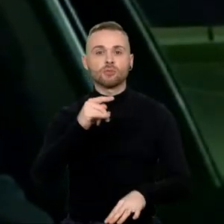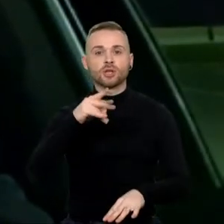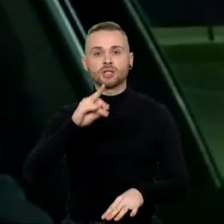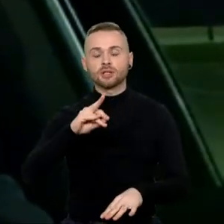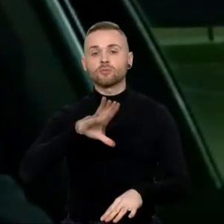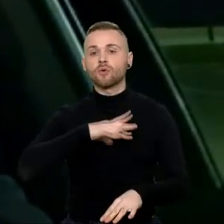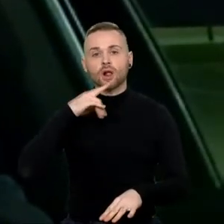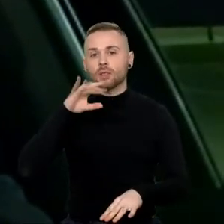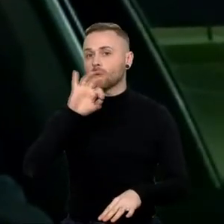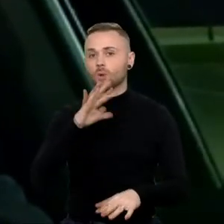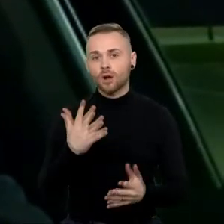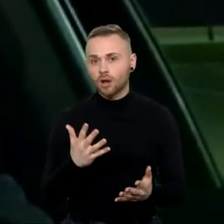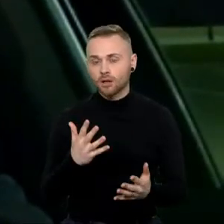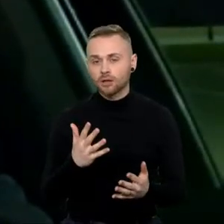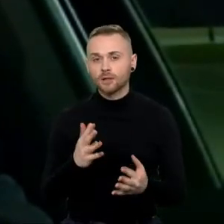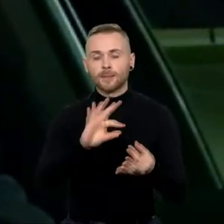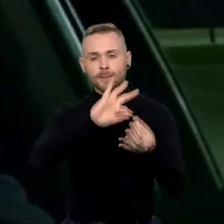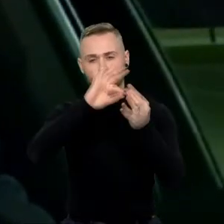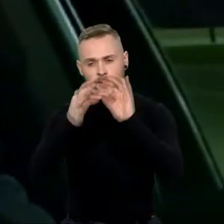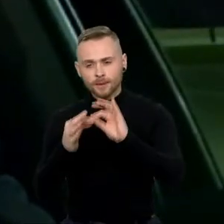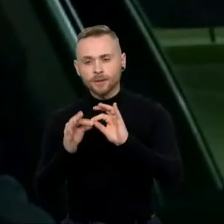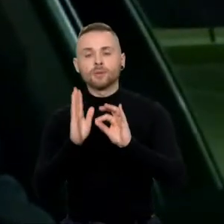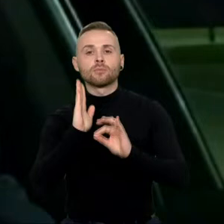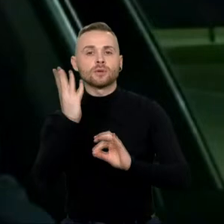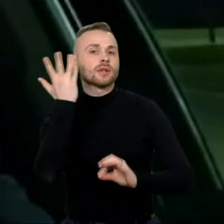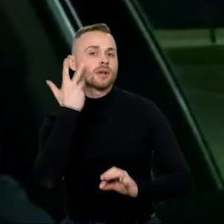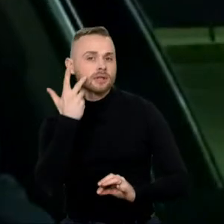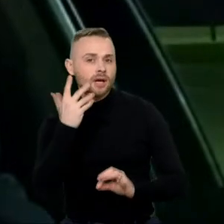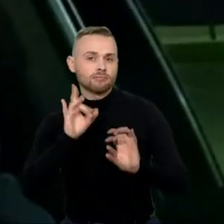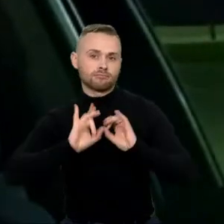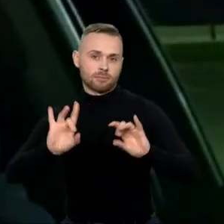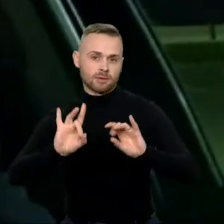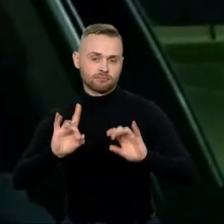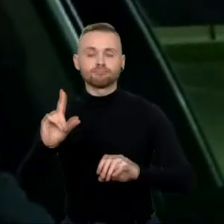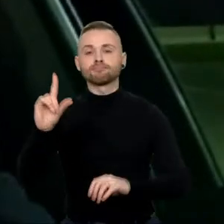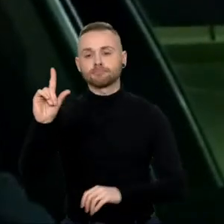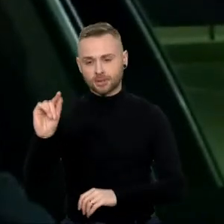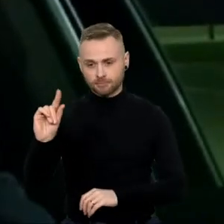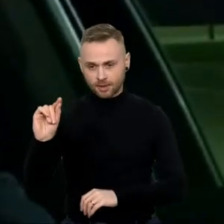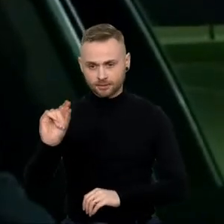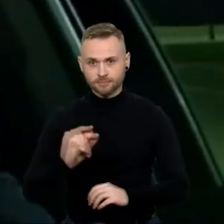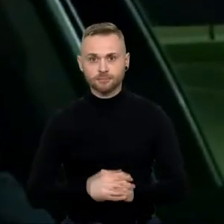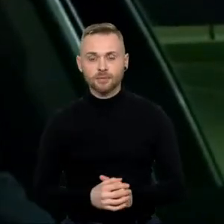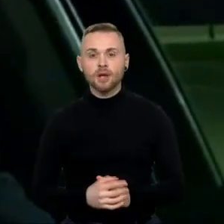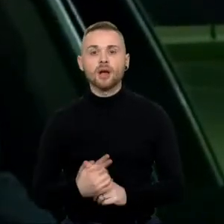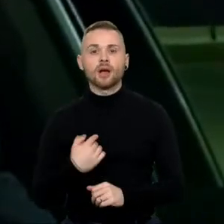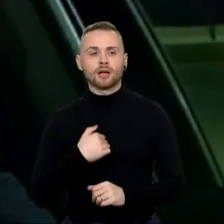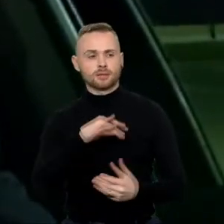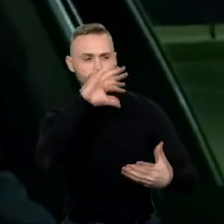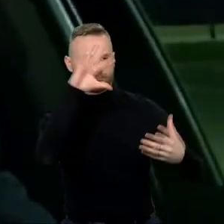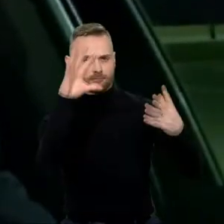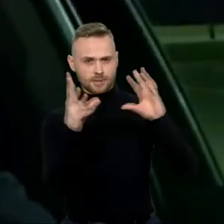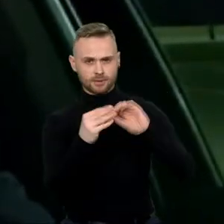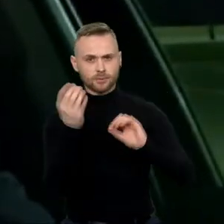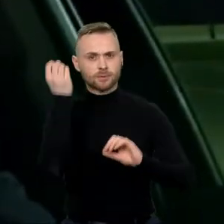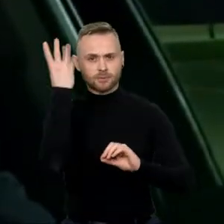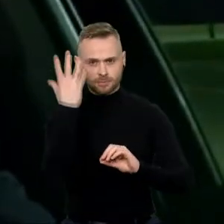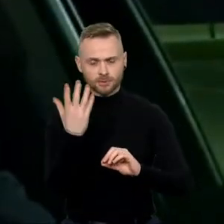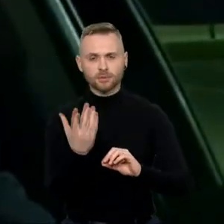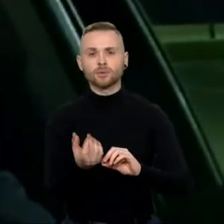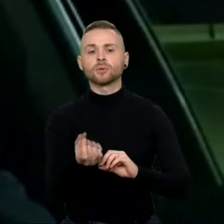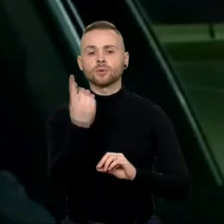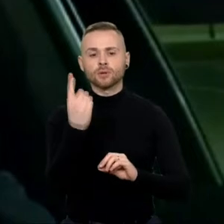plačiau galbūt pakomentuos pirmadienį, kiek aš galiu suprasti tik iš